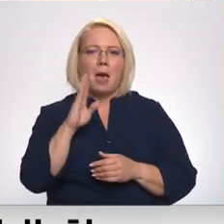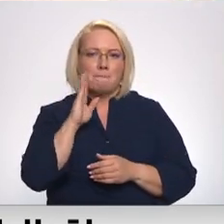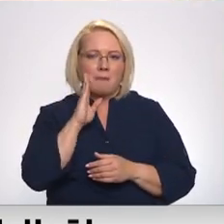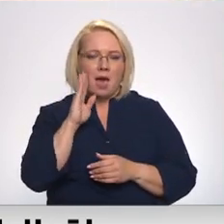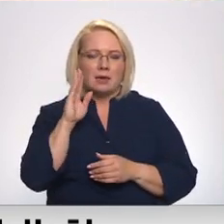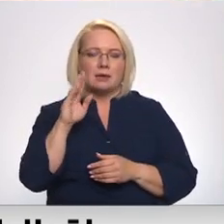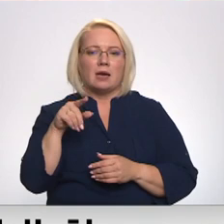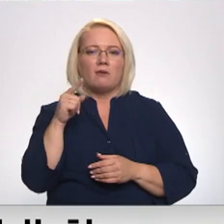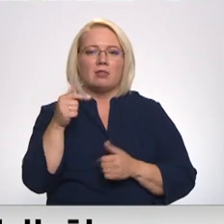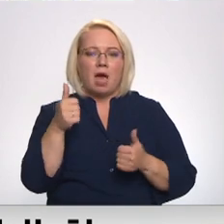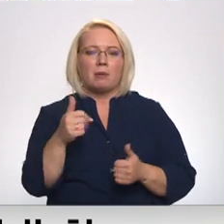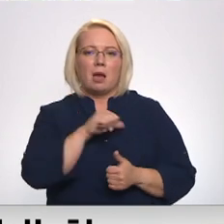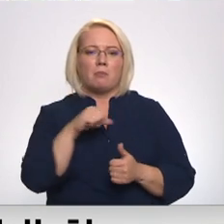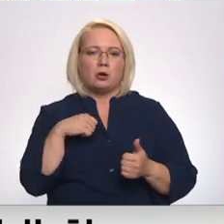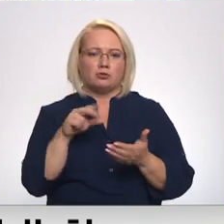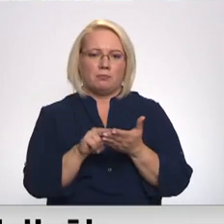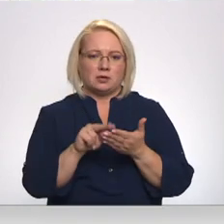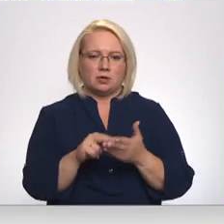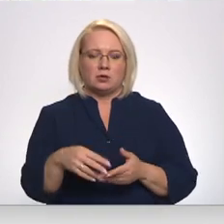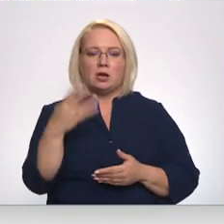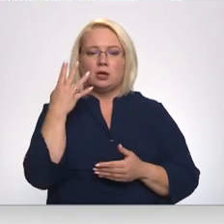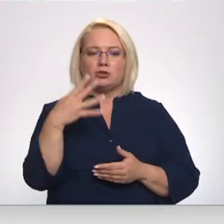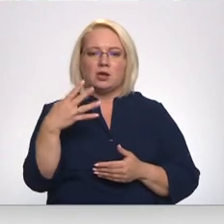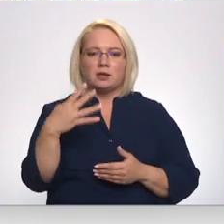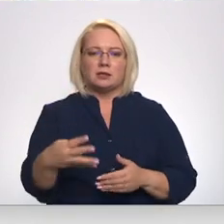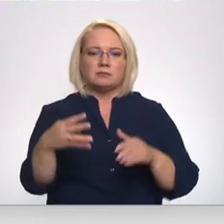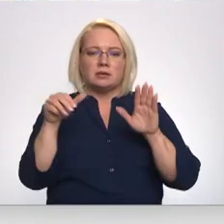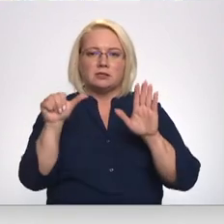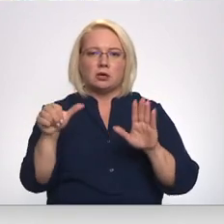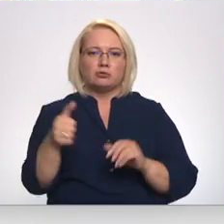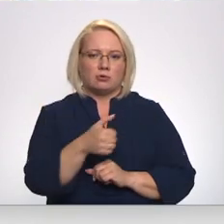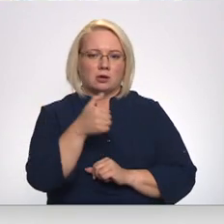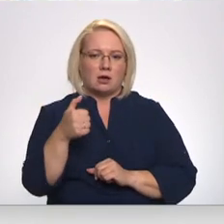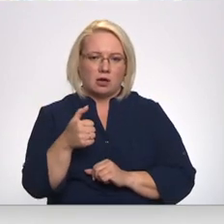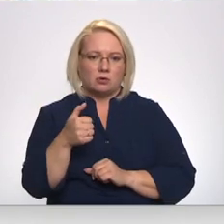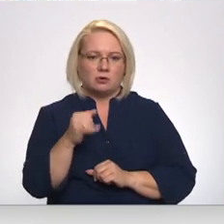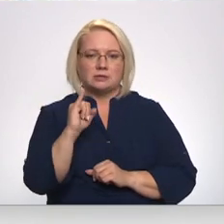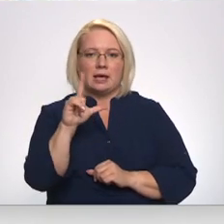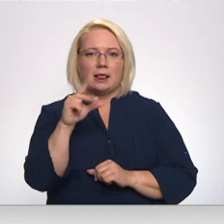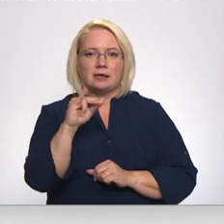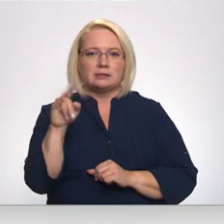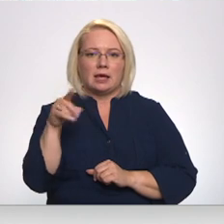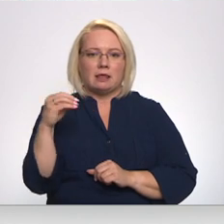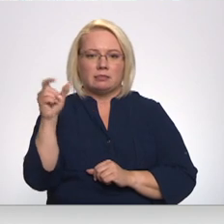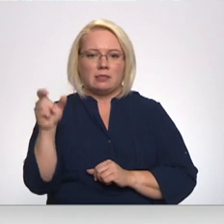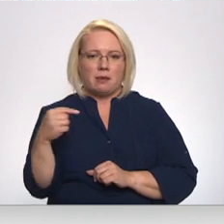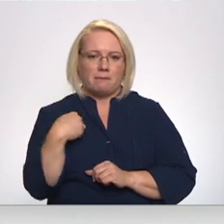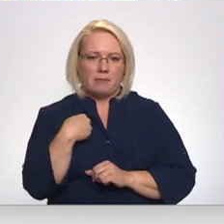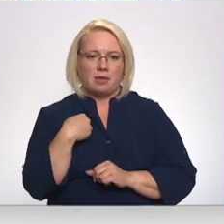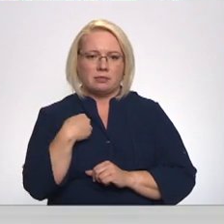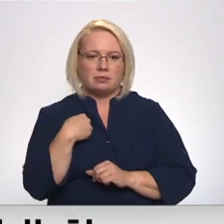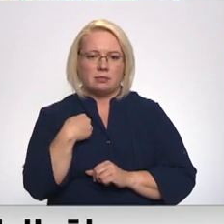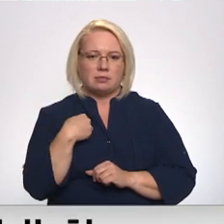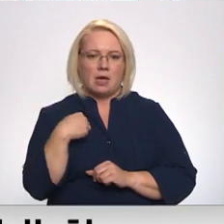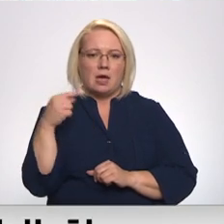vēl ir vismas pašas pensija. 46 gadus ir Ilzīte man. Te ir